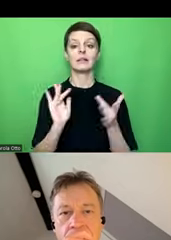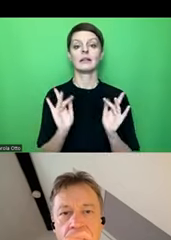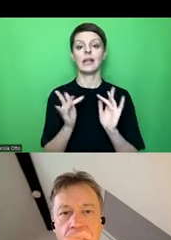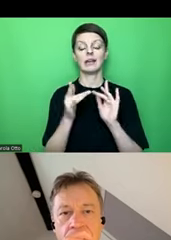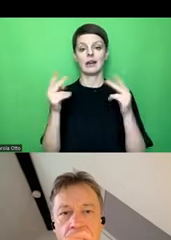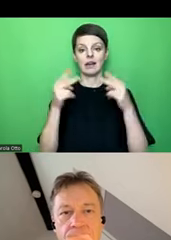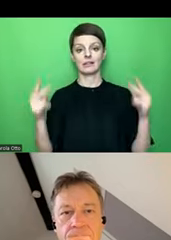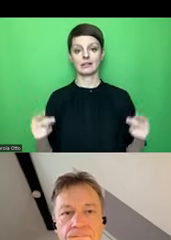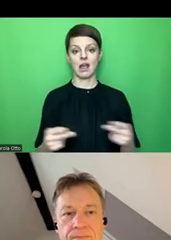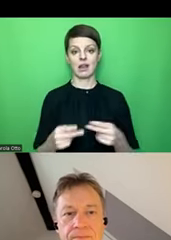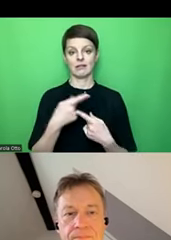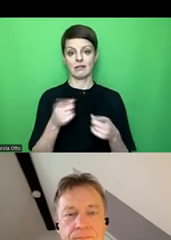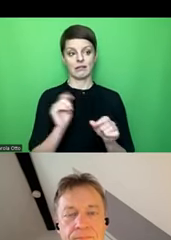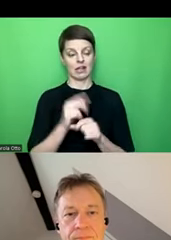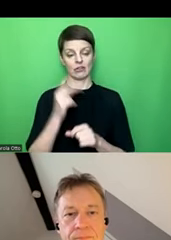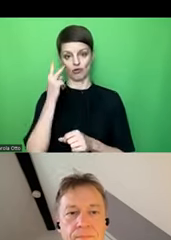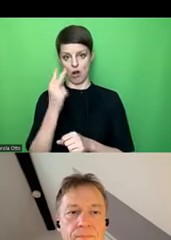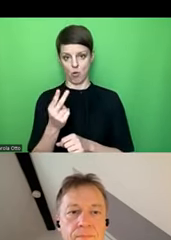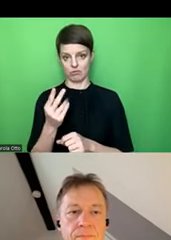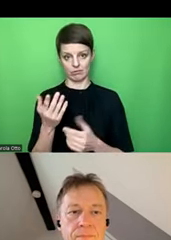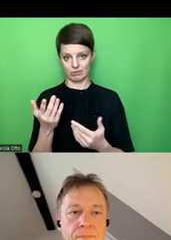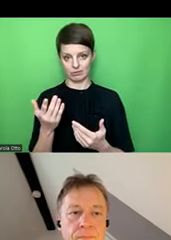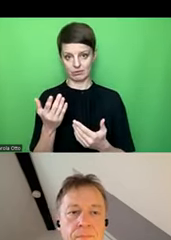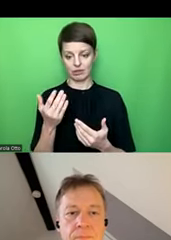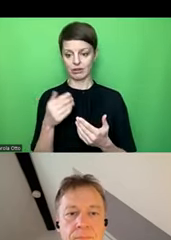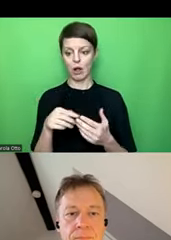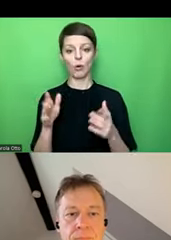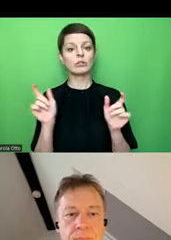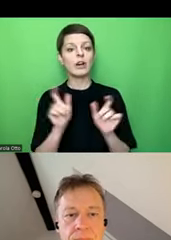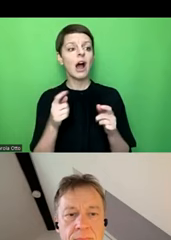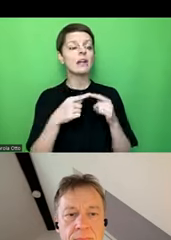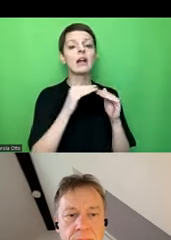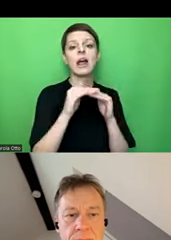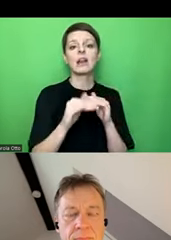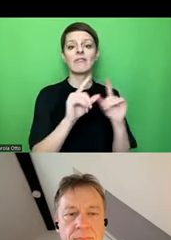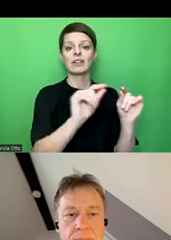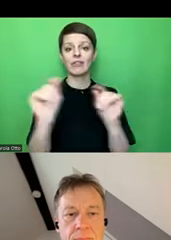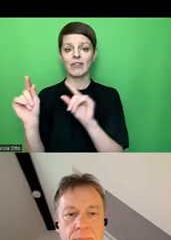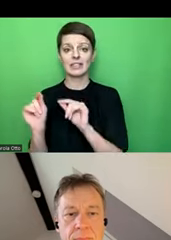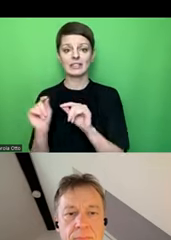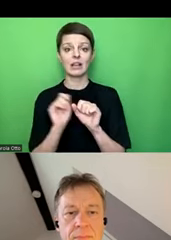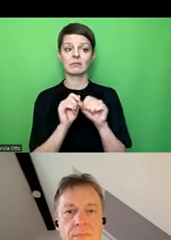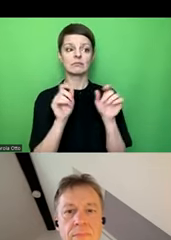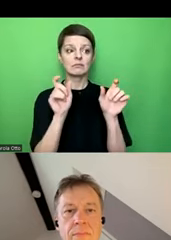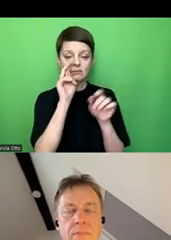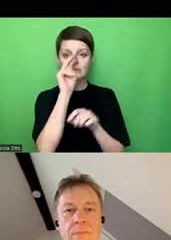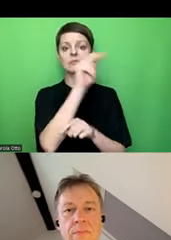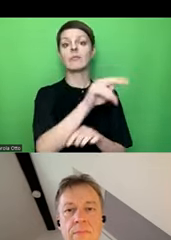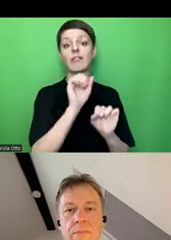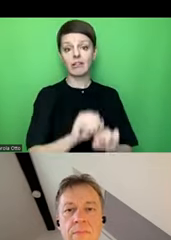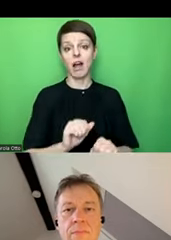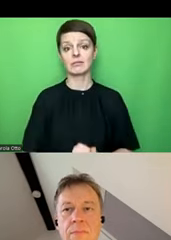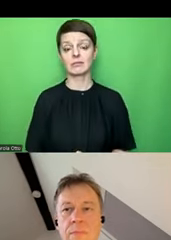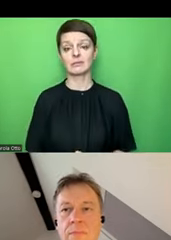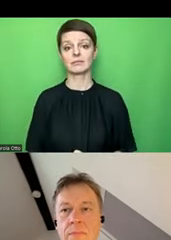reinschauen in alle die großen Veranstaltungen, die also auch in anderen Ländern stattfinden. Was ja auch ganz spannend ist, weil ja durchaus